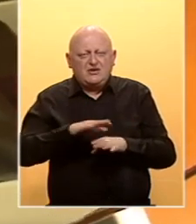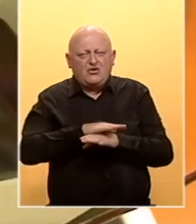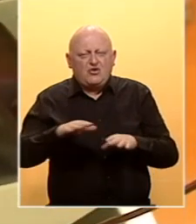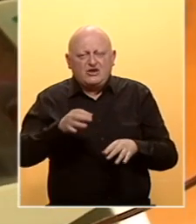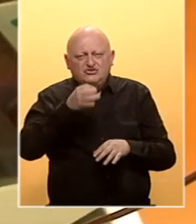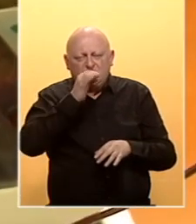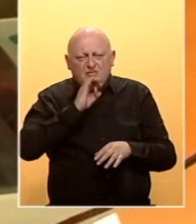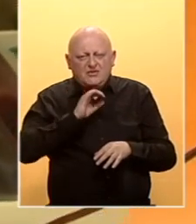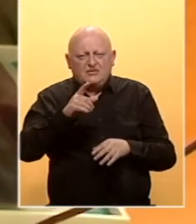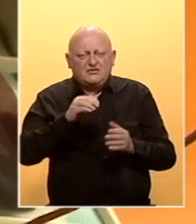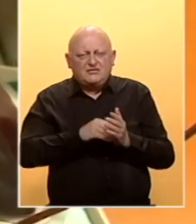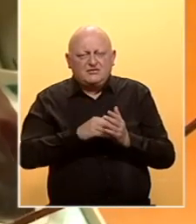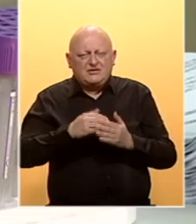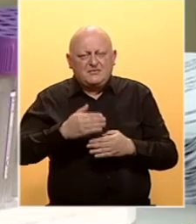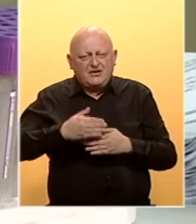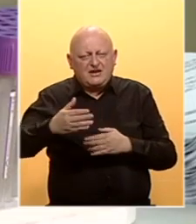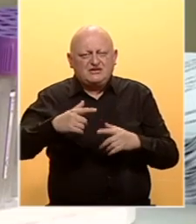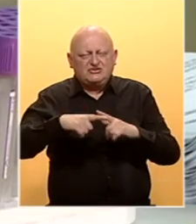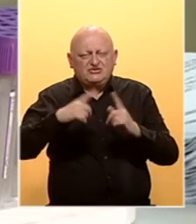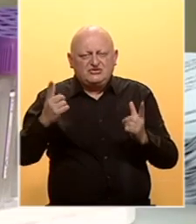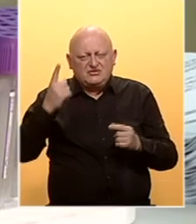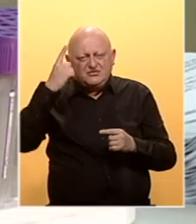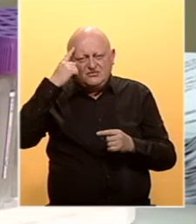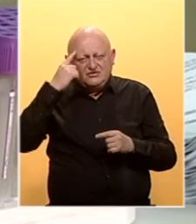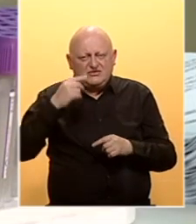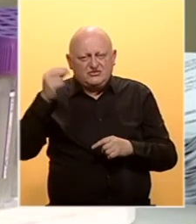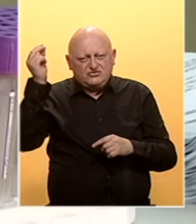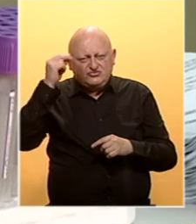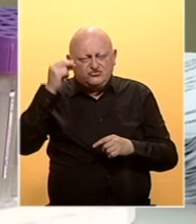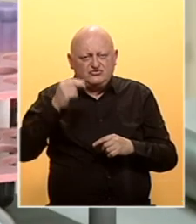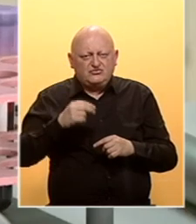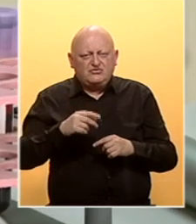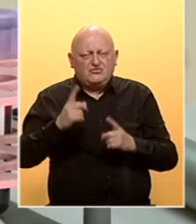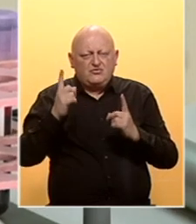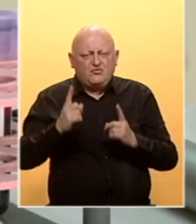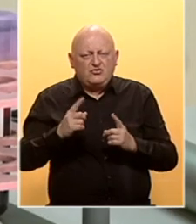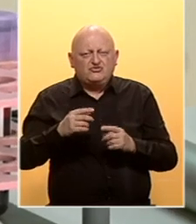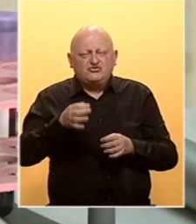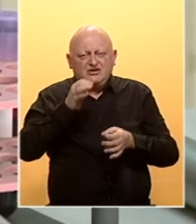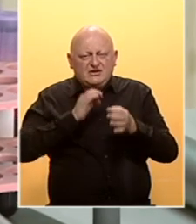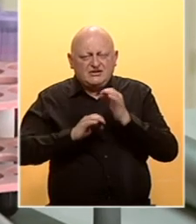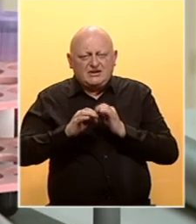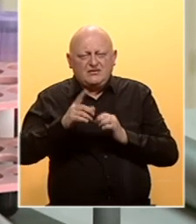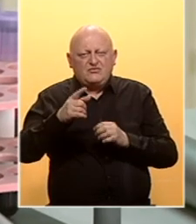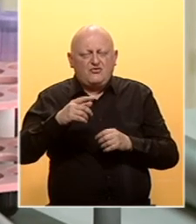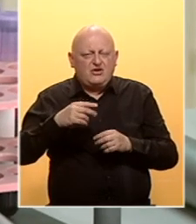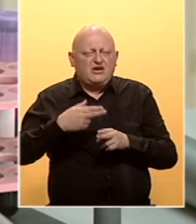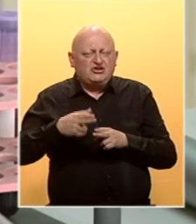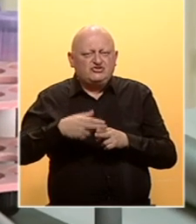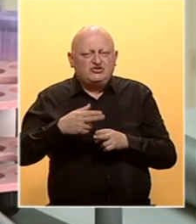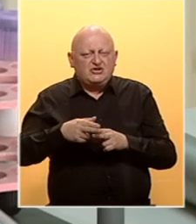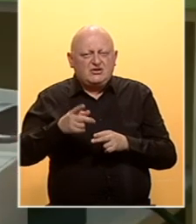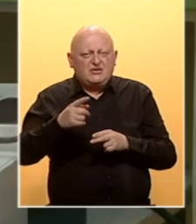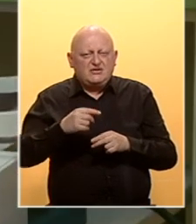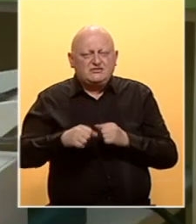lijeku. I to treba razgraničiti jasno. Mišljenje je stručnjaka. Uz postojeće terapije ovo je logično rješenje, ali